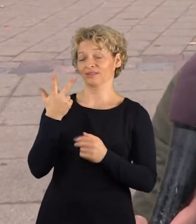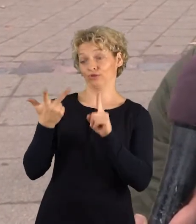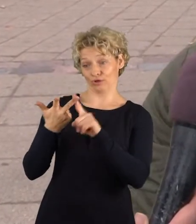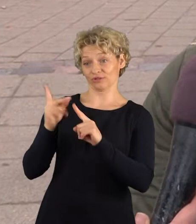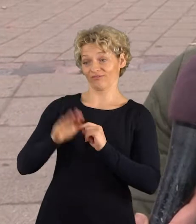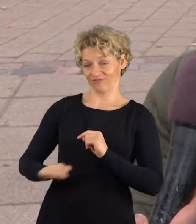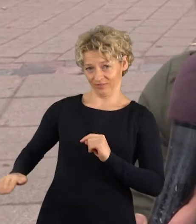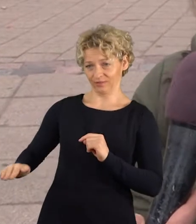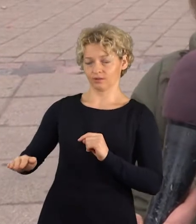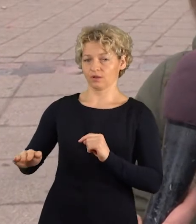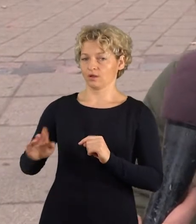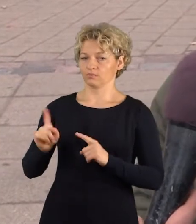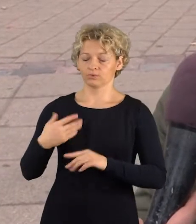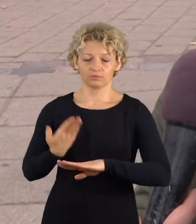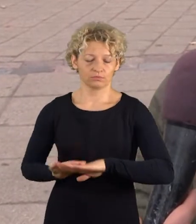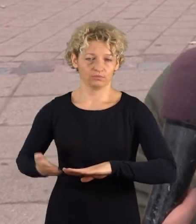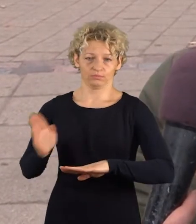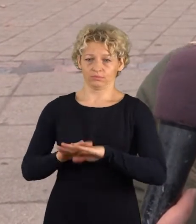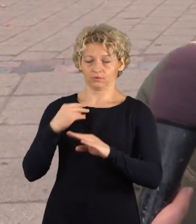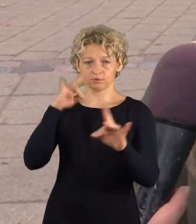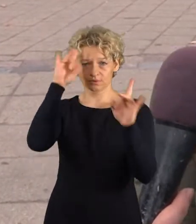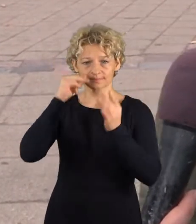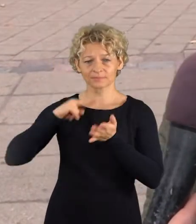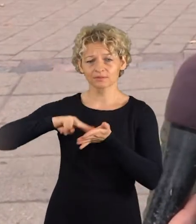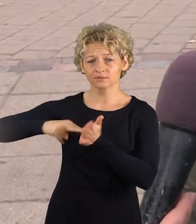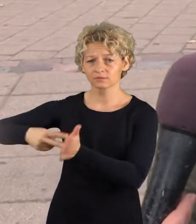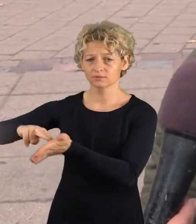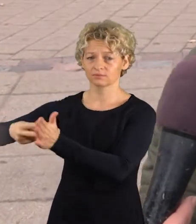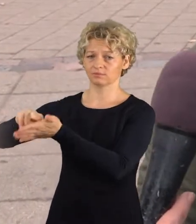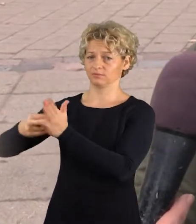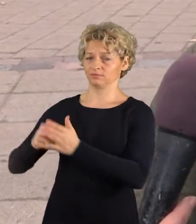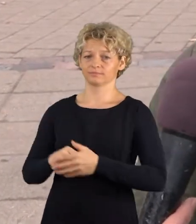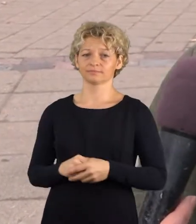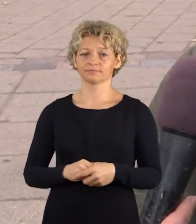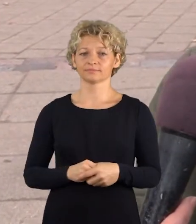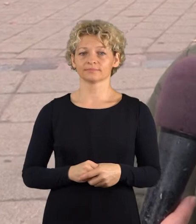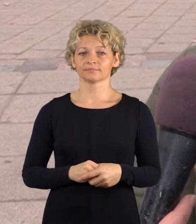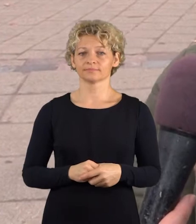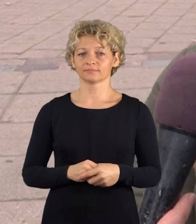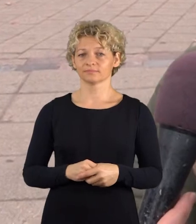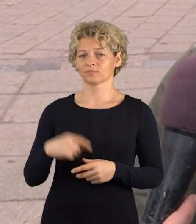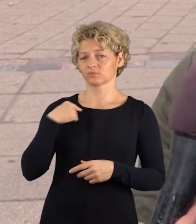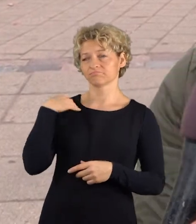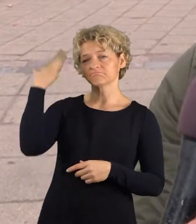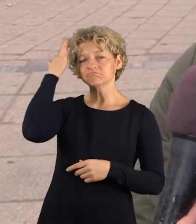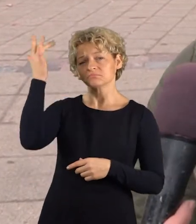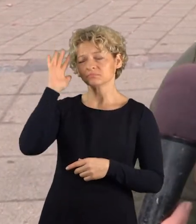bet mažiausia, tai tikrai buvo sudėtinga. Ir tikrai manau, kad trys yra jau daug.